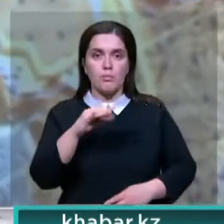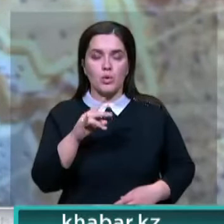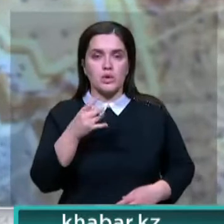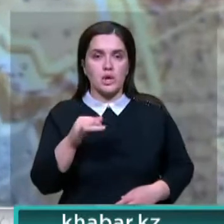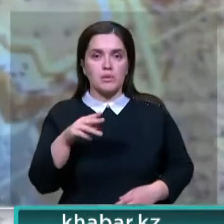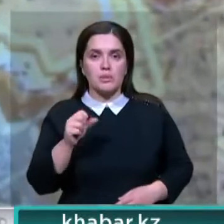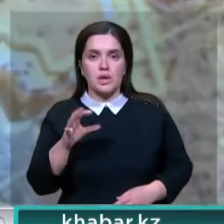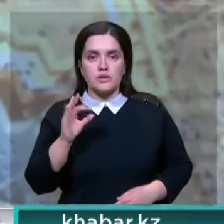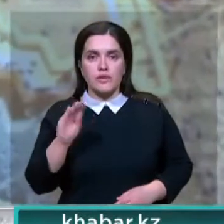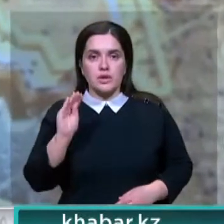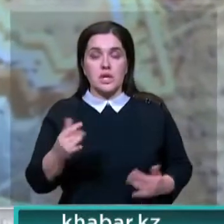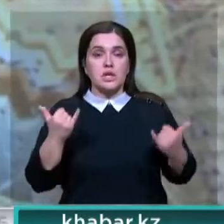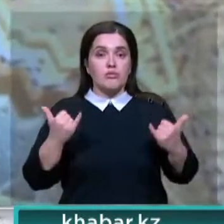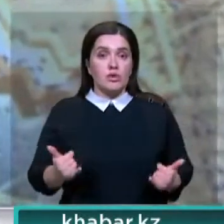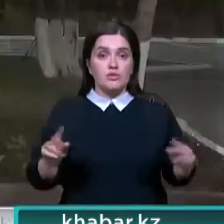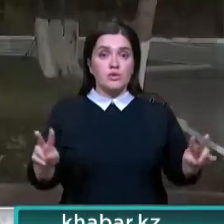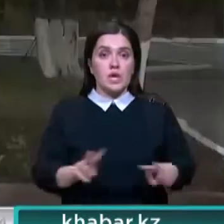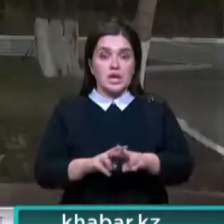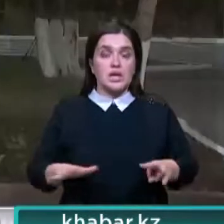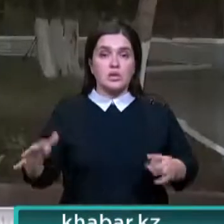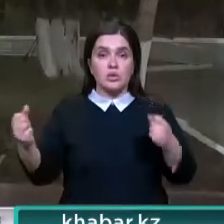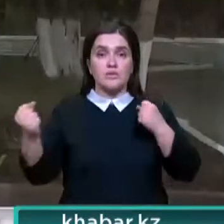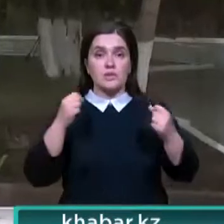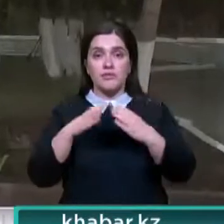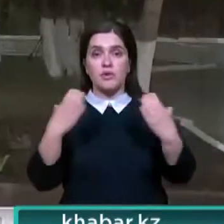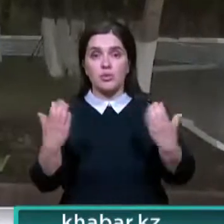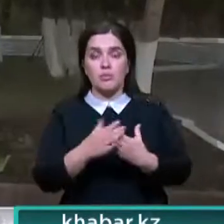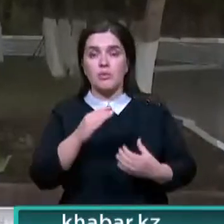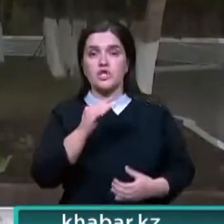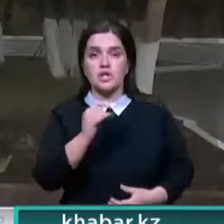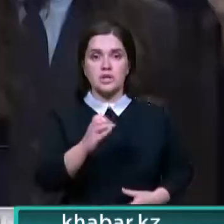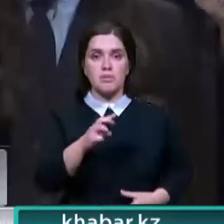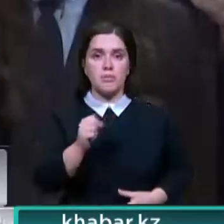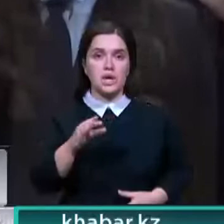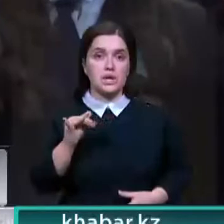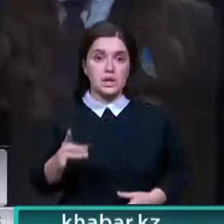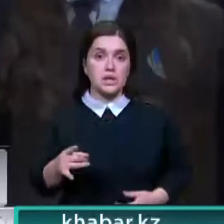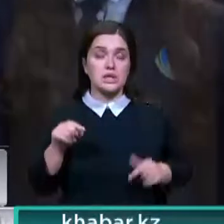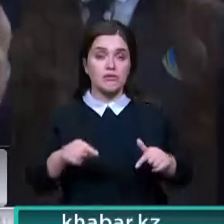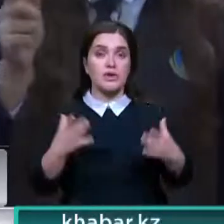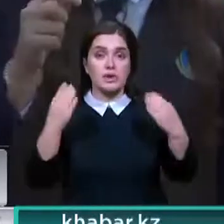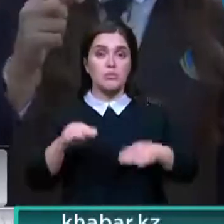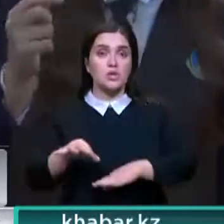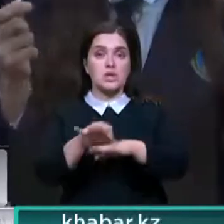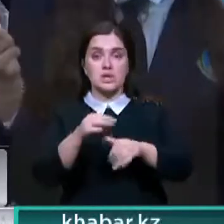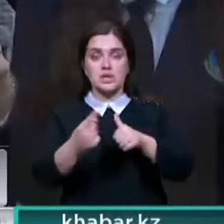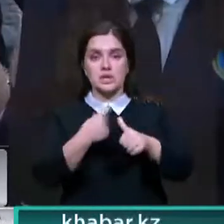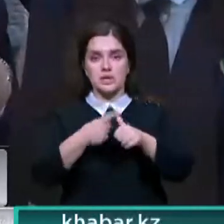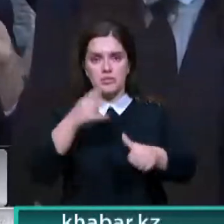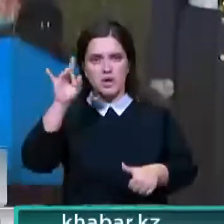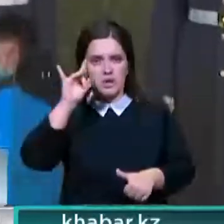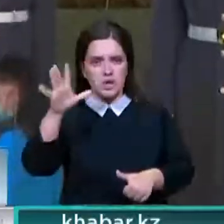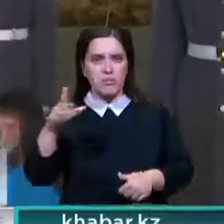Кожимуканому Найтпасову установили сегодня в Нурсултане, на территории спортивного комплекса «Жазбатыр», который с этого дня также будет